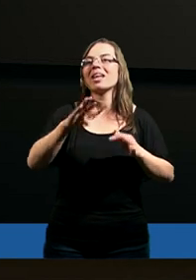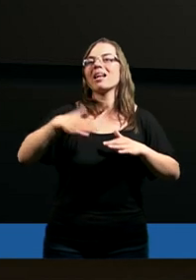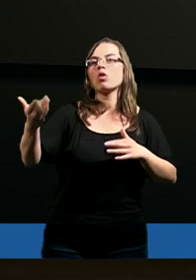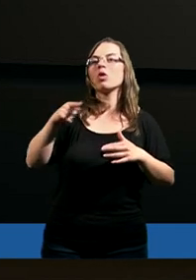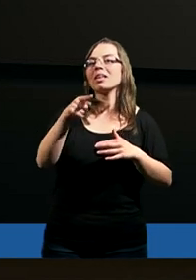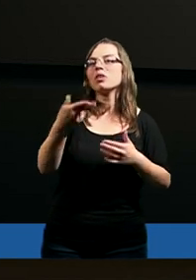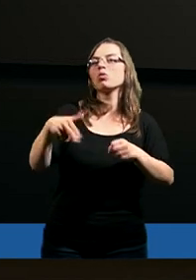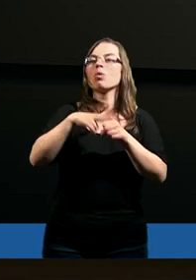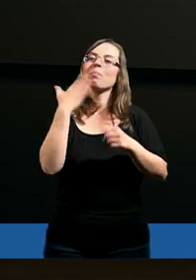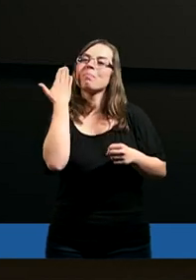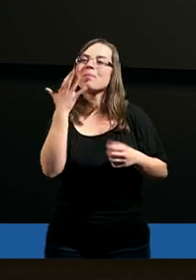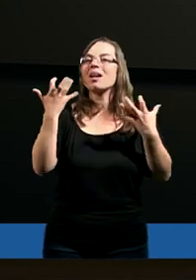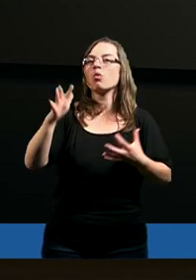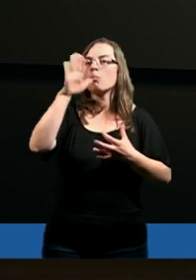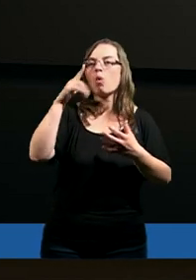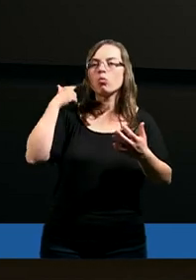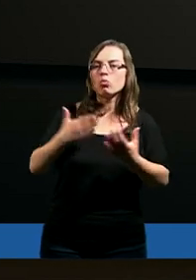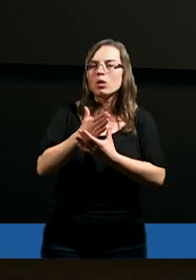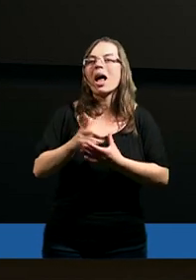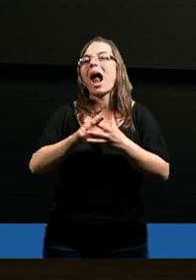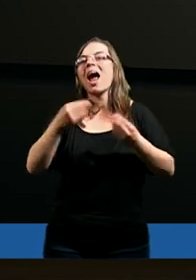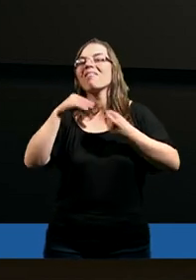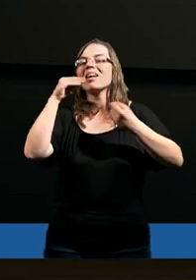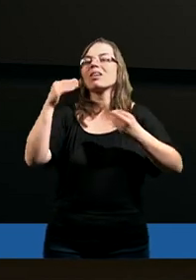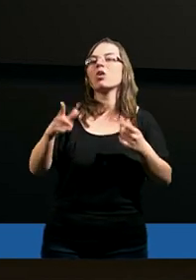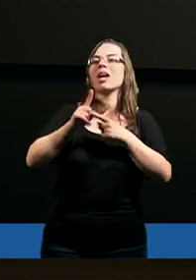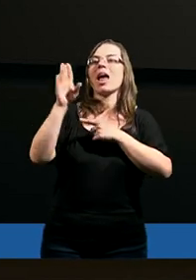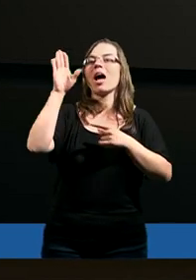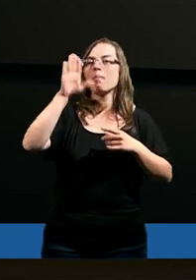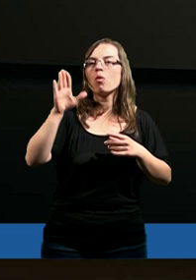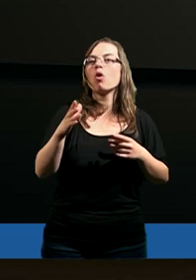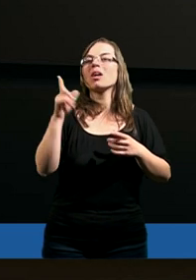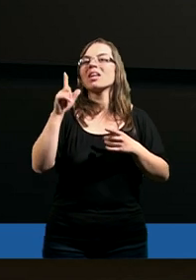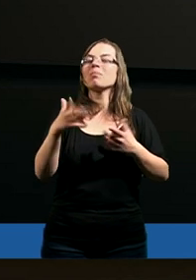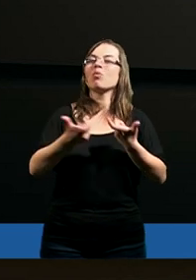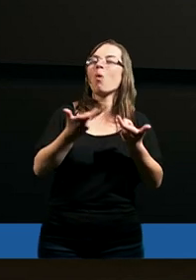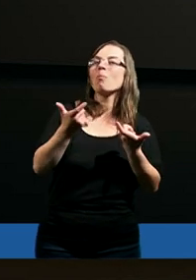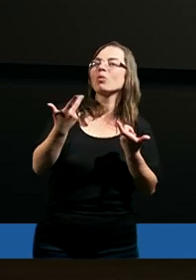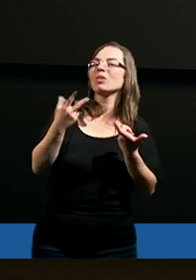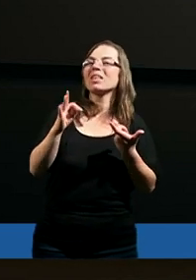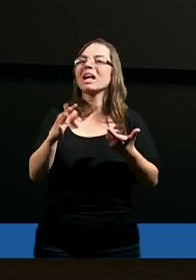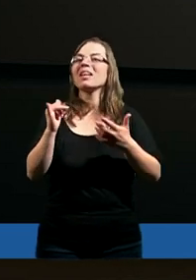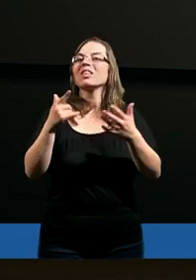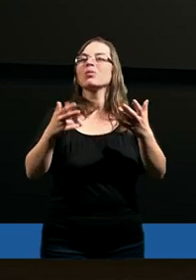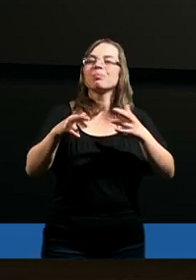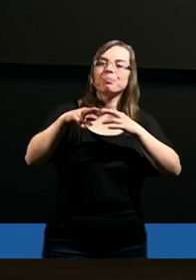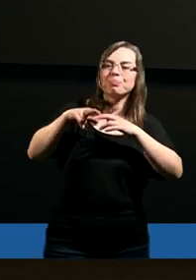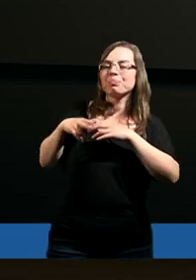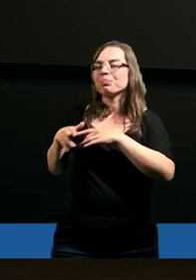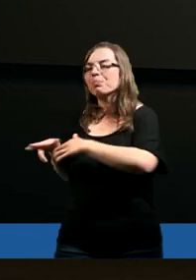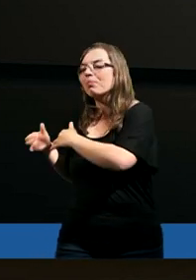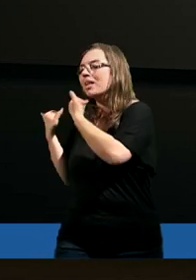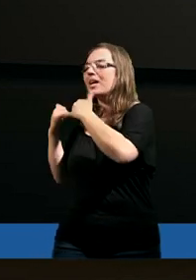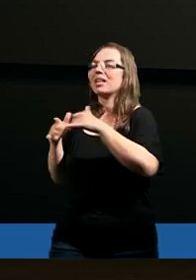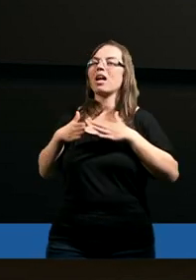Nawet ze strony tych, którzy tak bardzo chcą Bogu służyć i chcą coraz więcej dla Pana Boga robić, też mogą po prostu schodzić na pewne